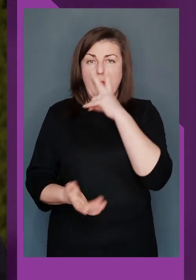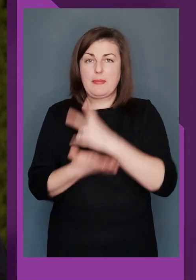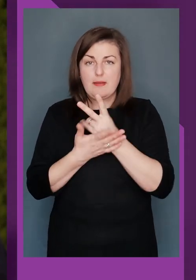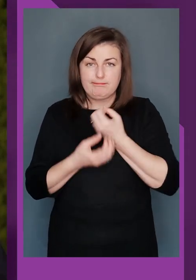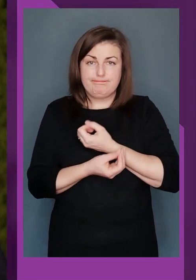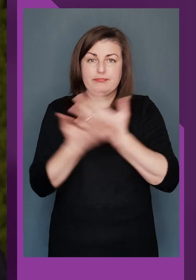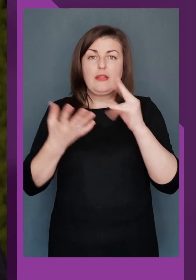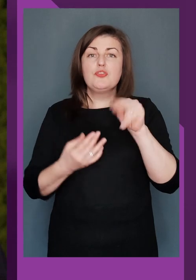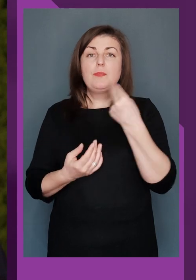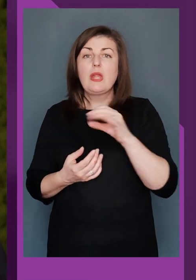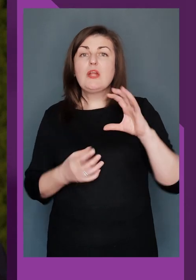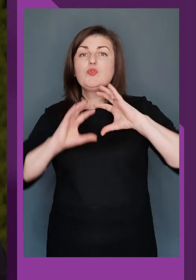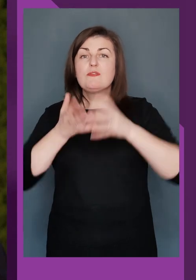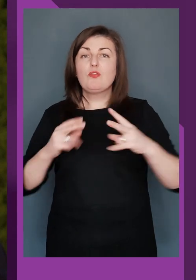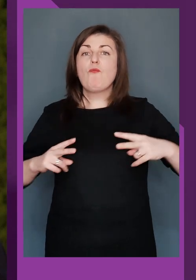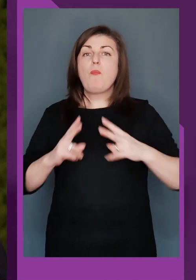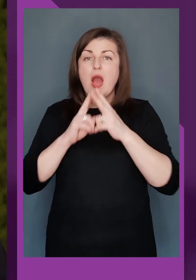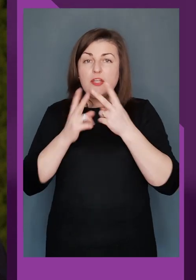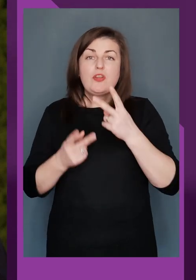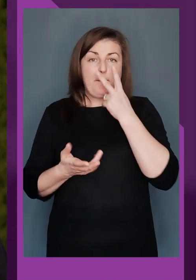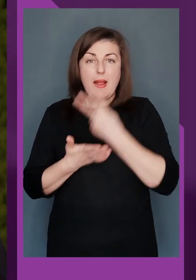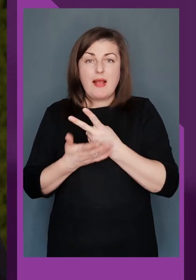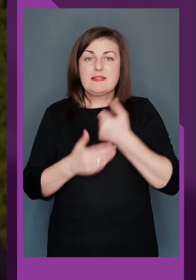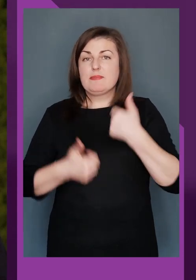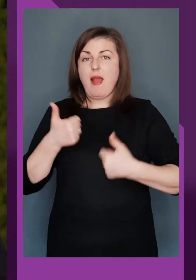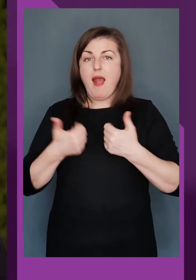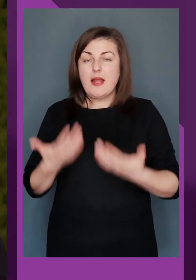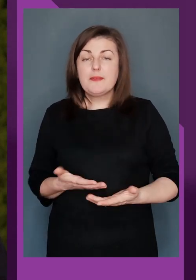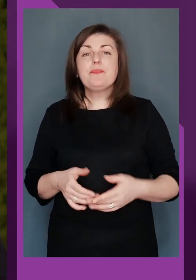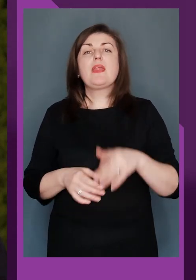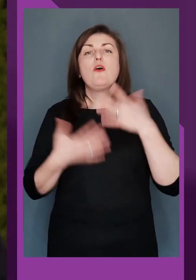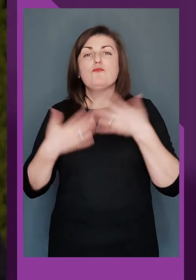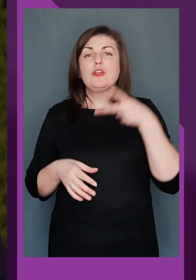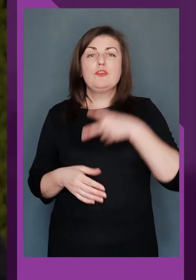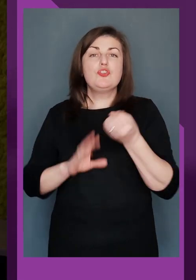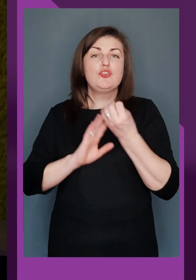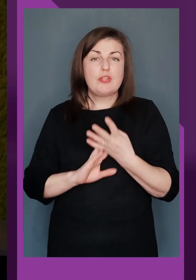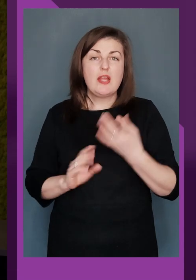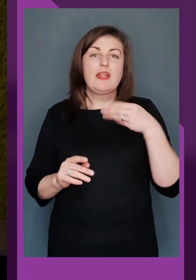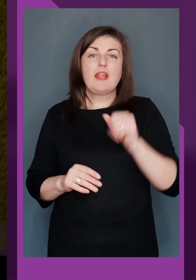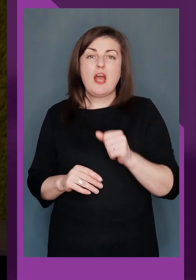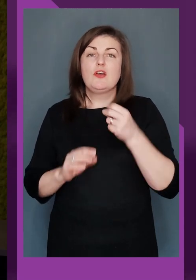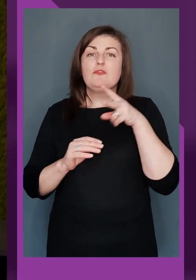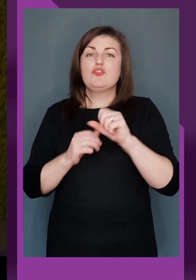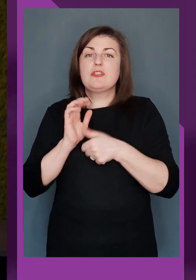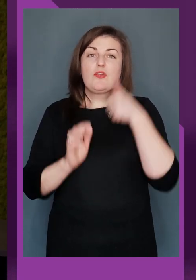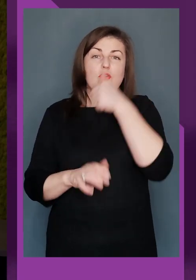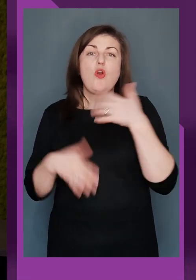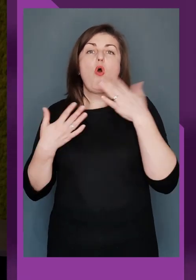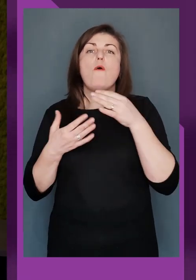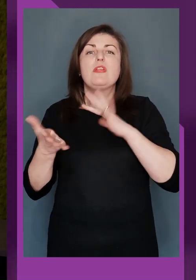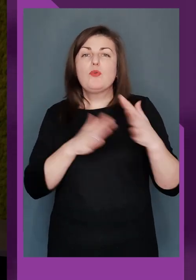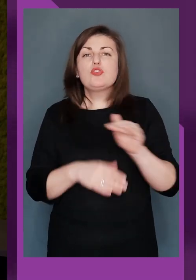представлено публіці на Чемпіонаті світу в Парижі в рамках показових змагань. Вже в 2014 та 2016 роках